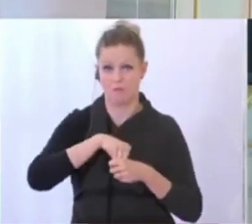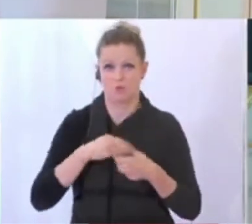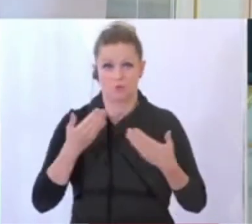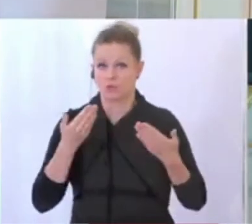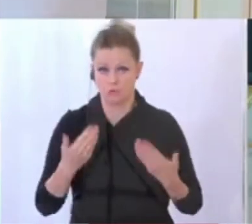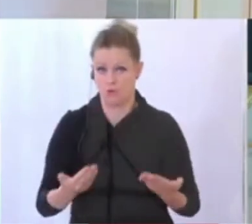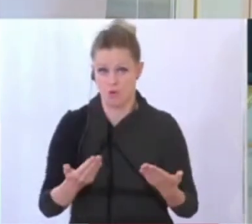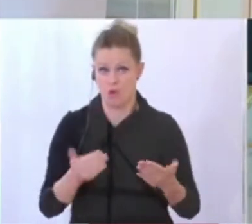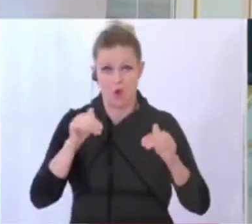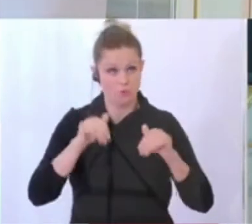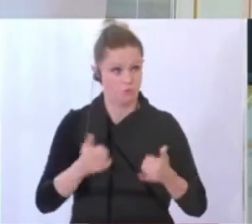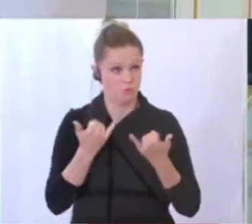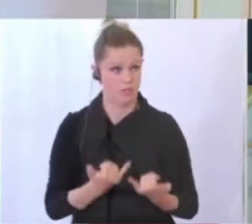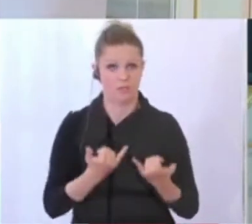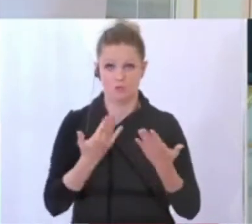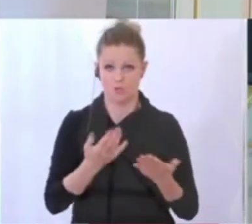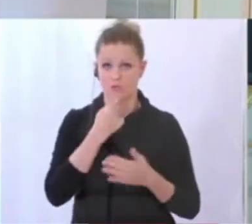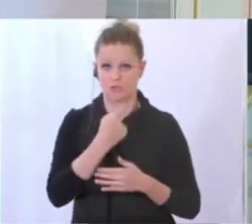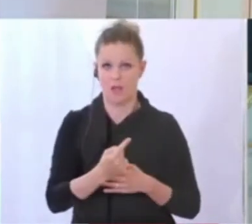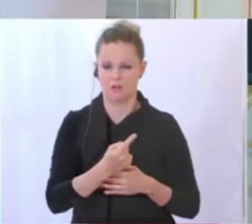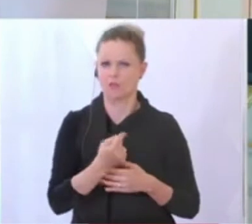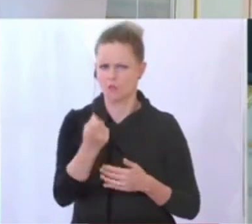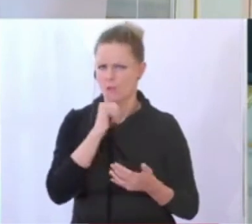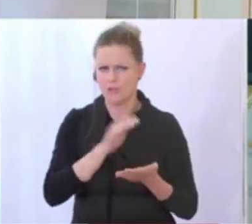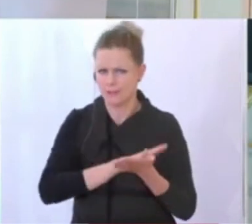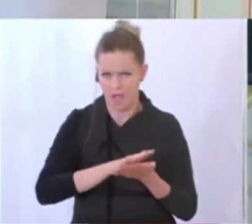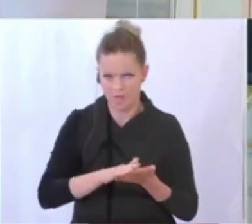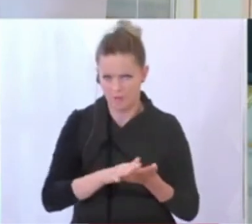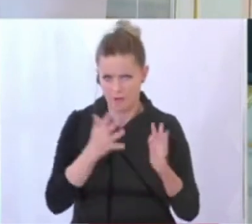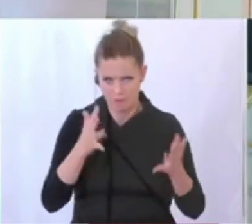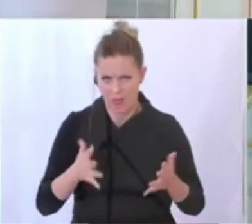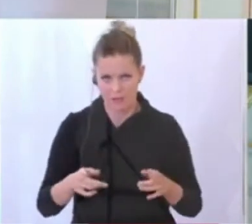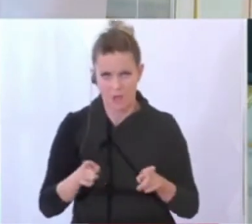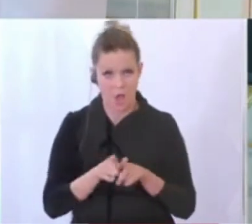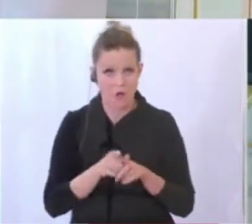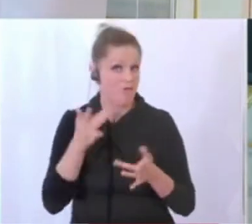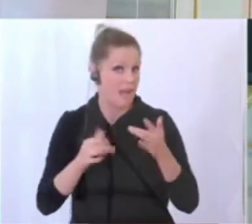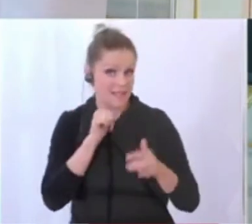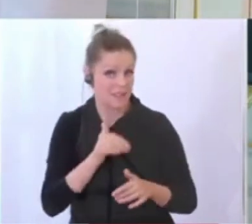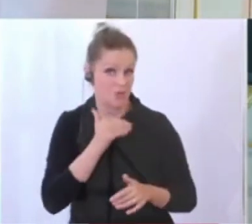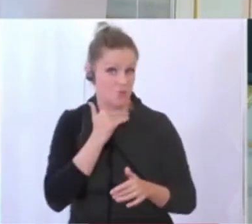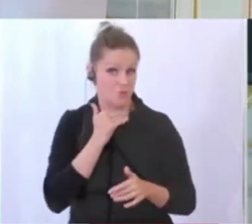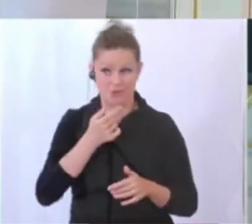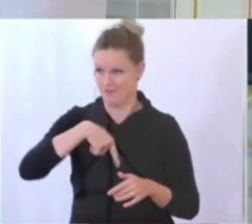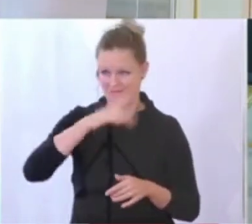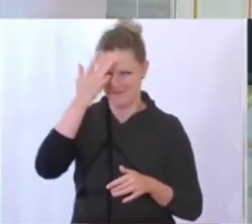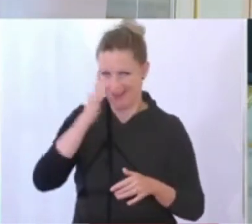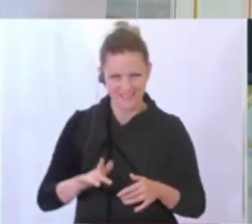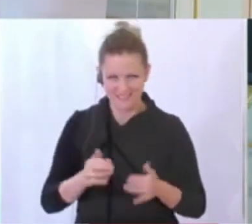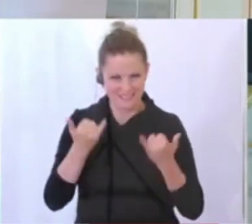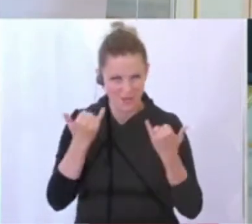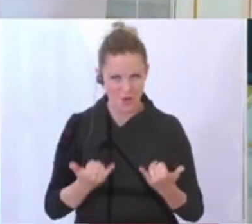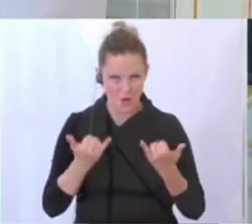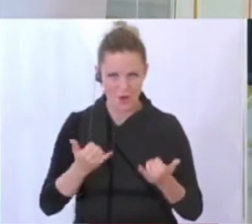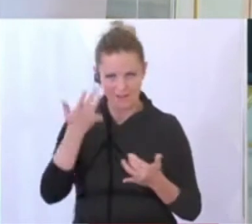Ebenen. Das dürfen wir auch in dieser Runde sagen. Es wird nicht einfach. Es wird vielleicht auch nicht reichen. Wir wissen es einfach nicht. Wir wissen noch heute